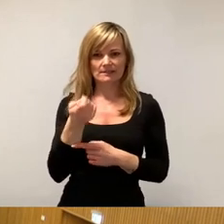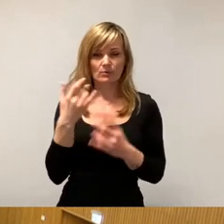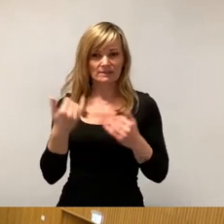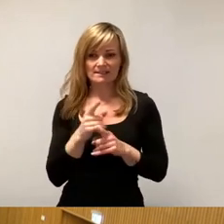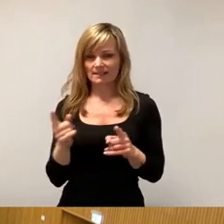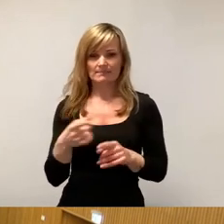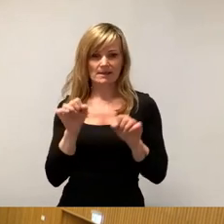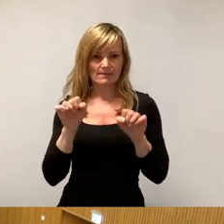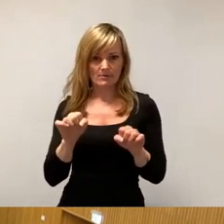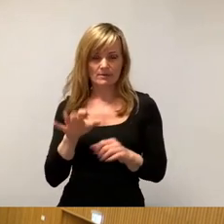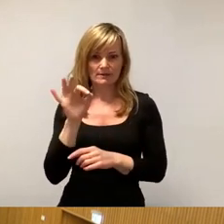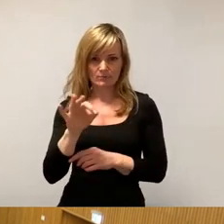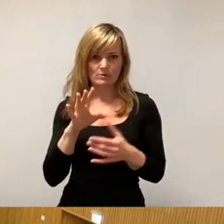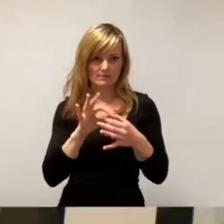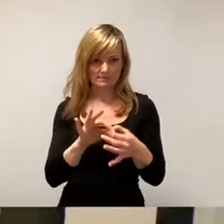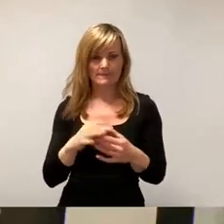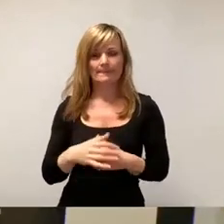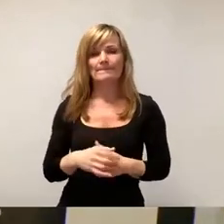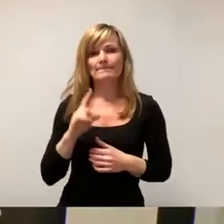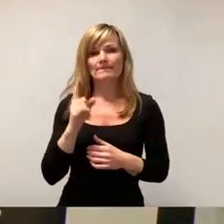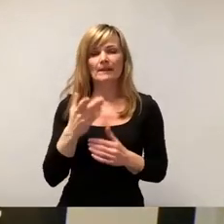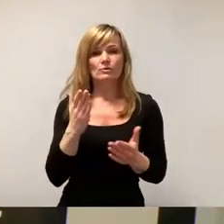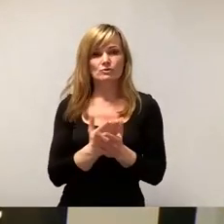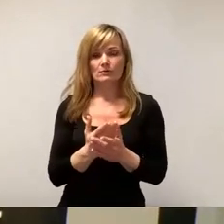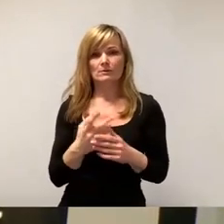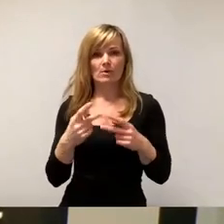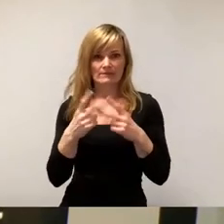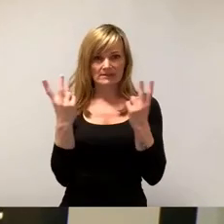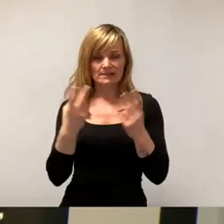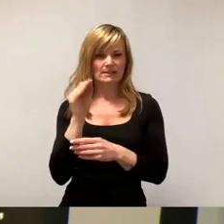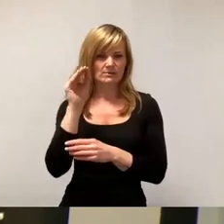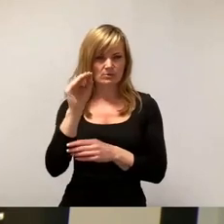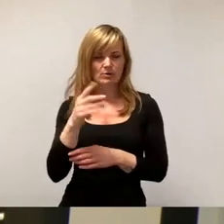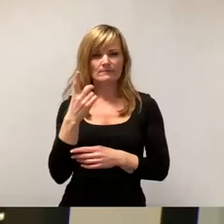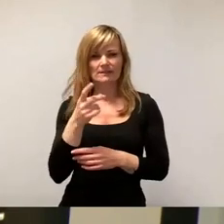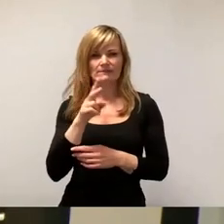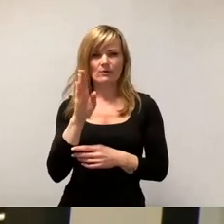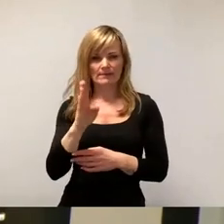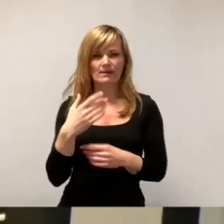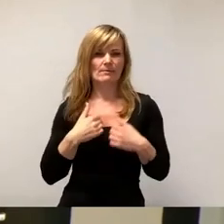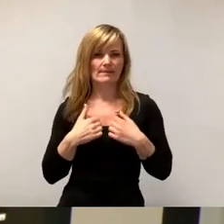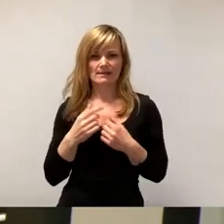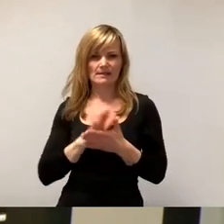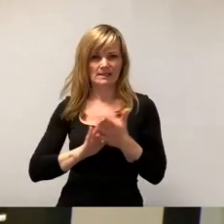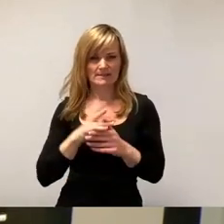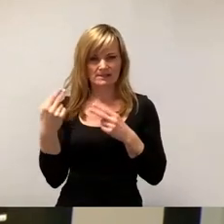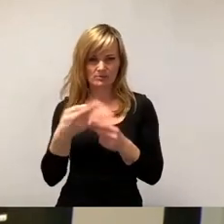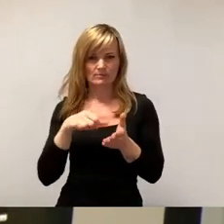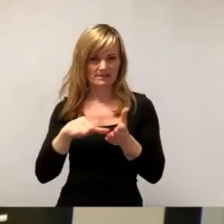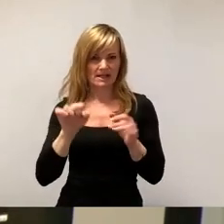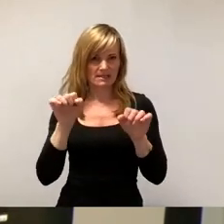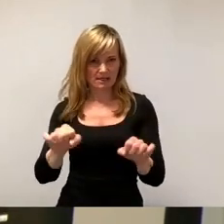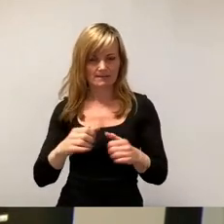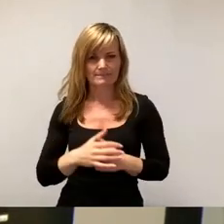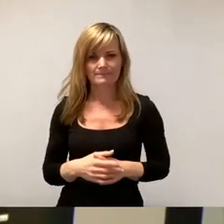TWD. Es ist ja auch offensichtlich, dass auch in der Zukunft wahrscheinlich die DVB und die Bäder dieses niemals zurückzahlen können. Es war